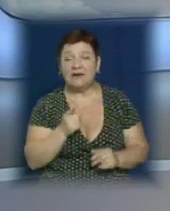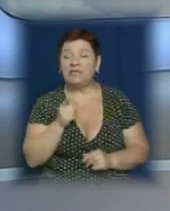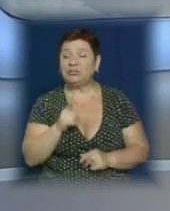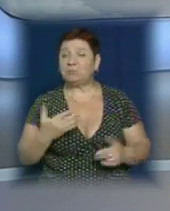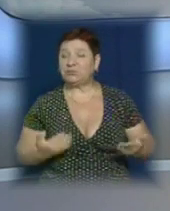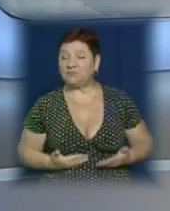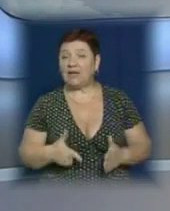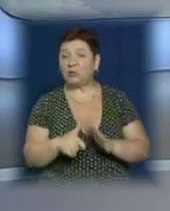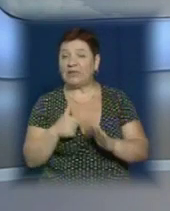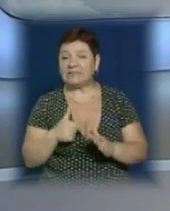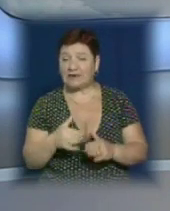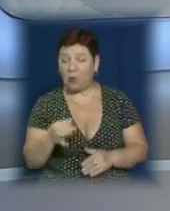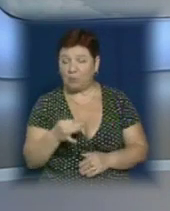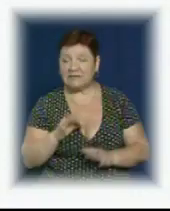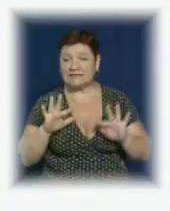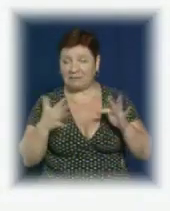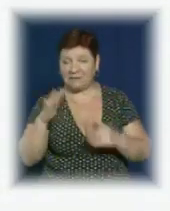живе Донецька область, уже за мить.